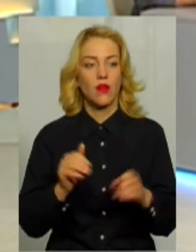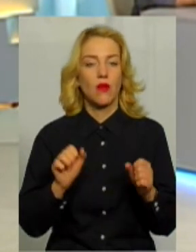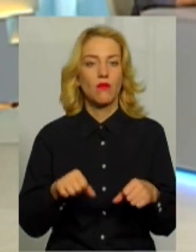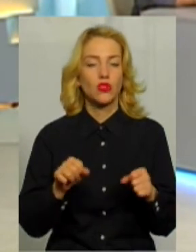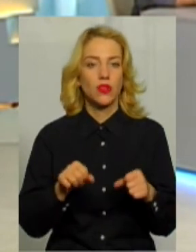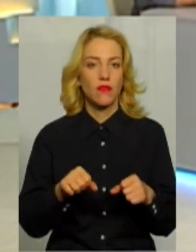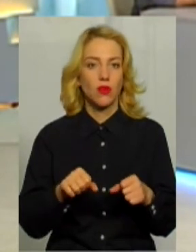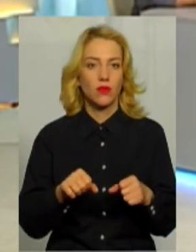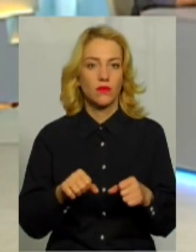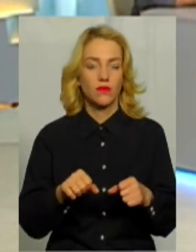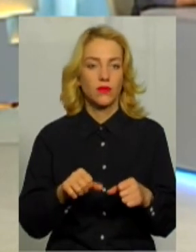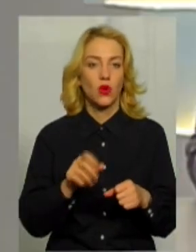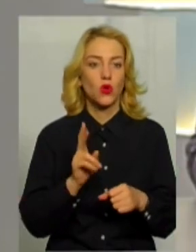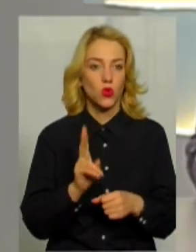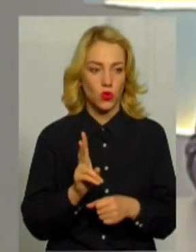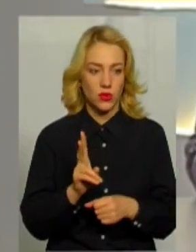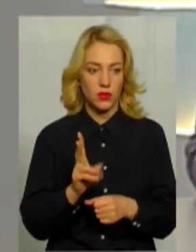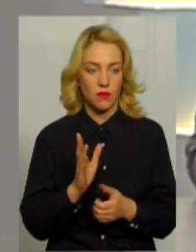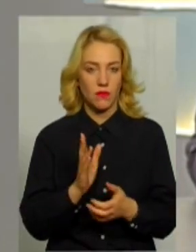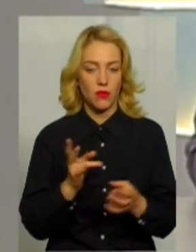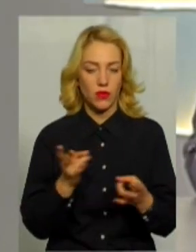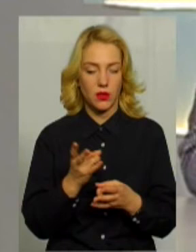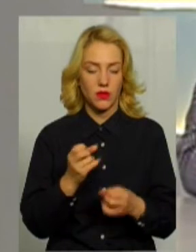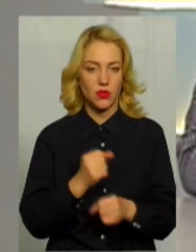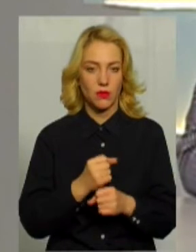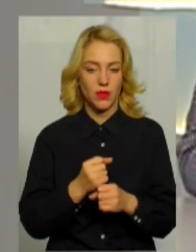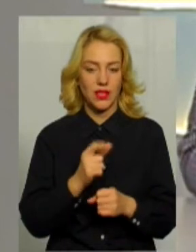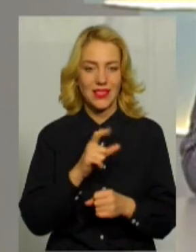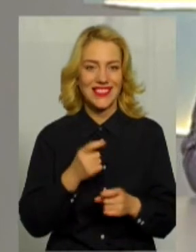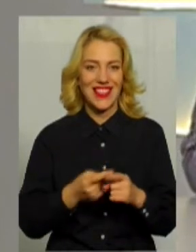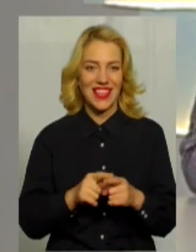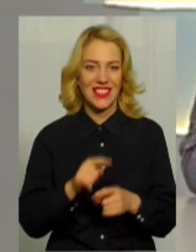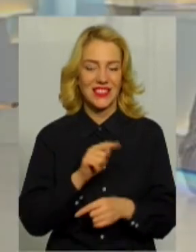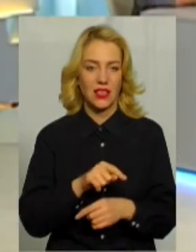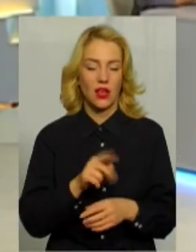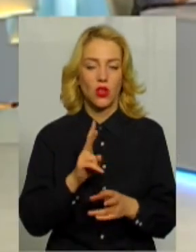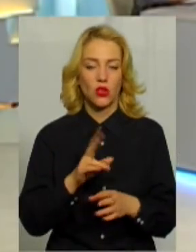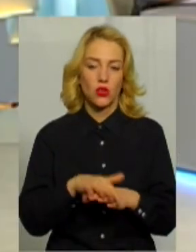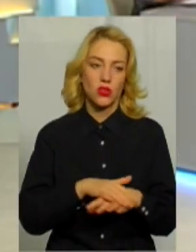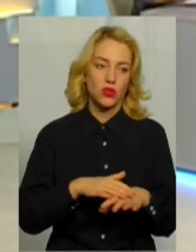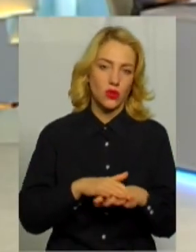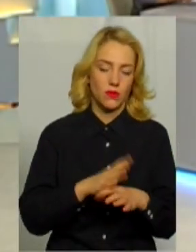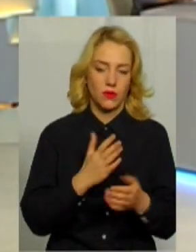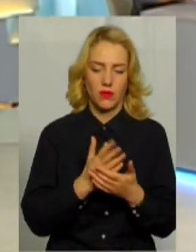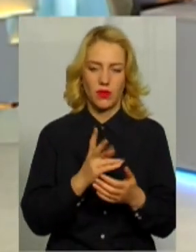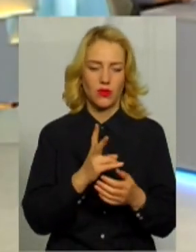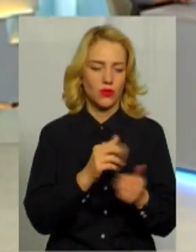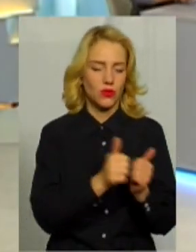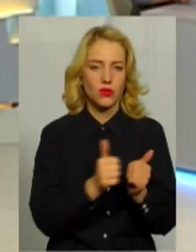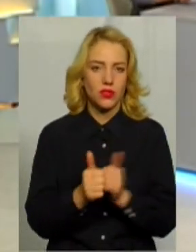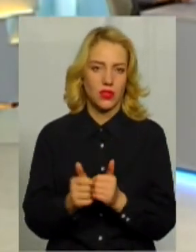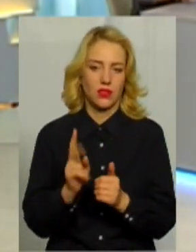можливо, хтось має зробити за неї це? Хтось із громадськості, сусіди, родичі?